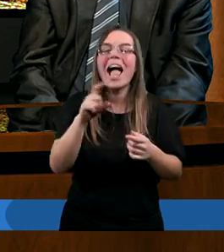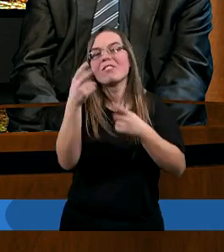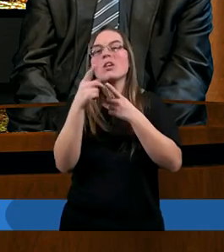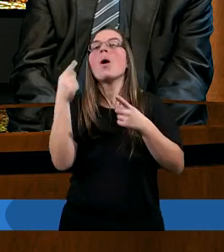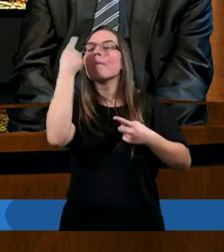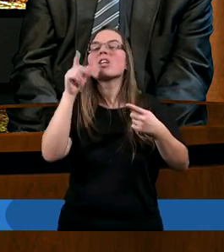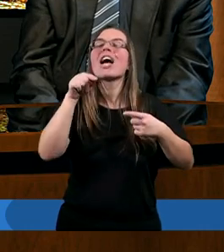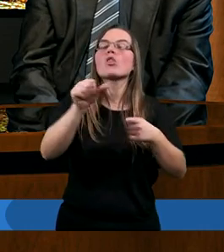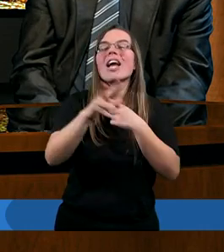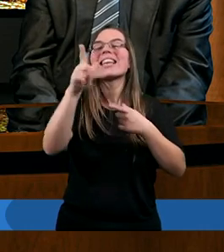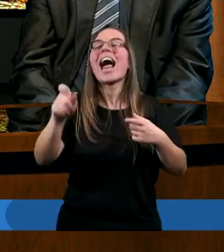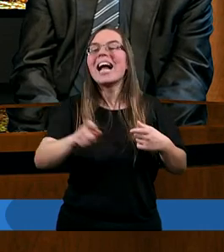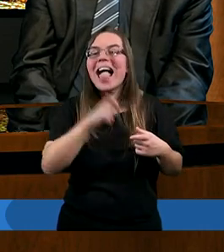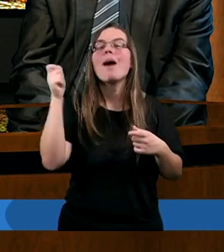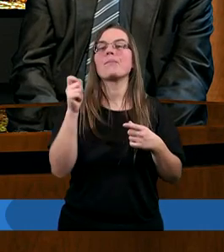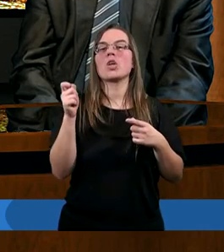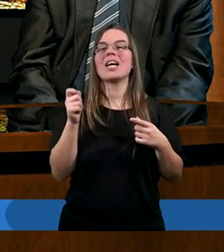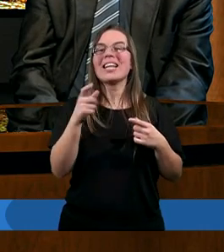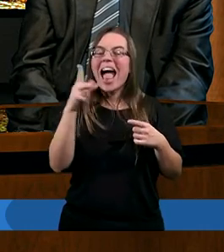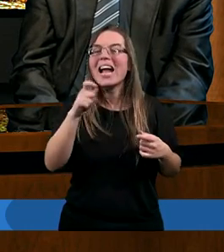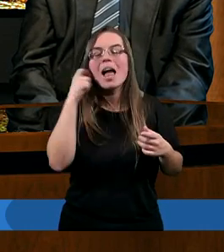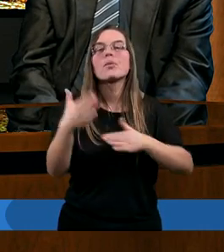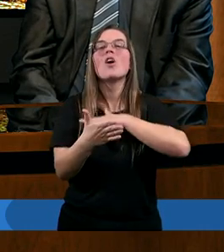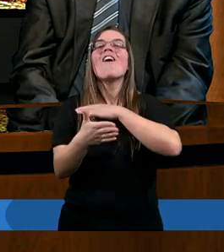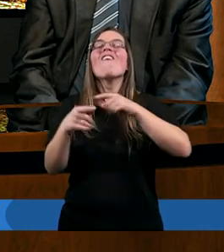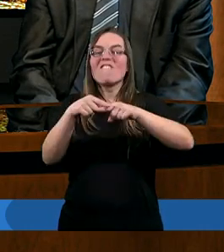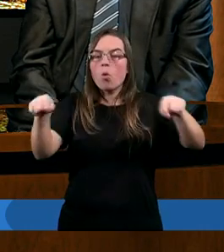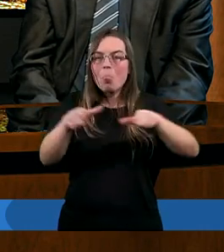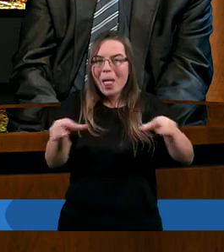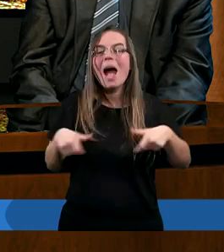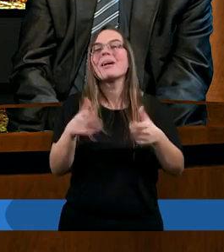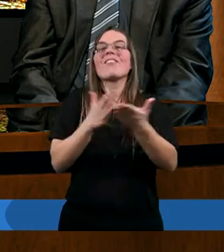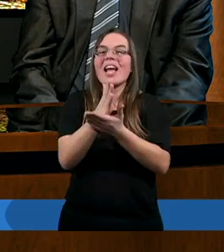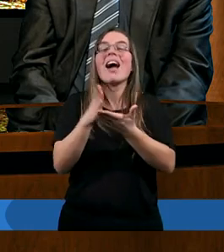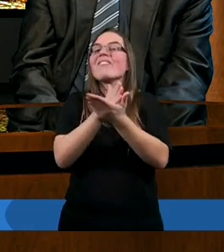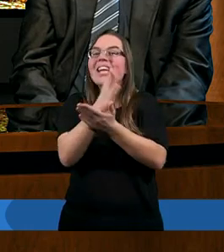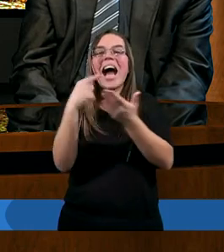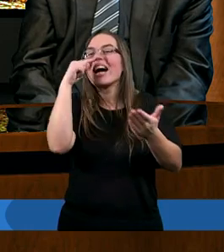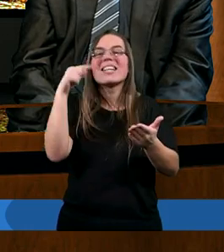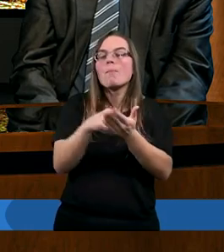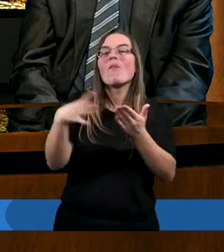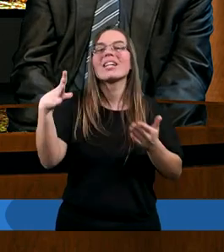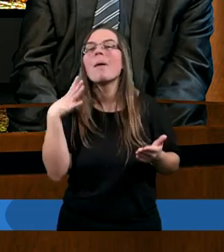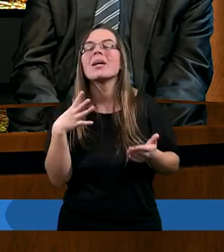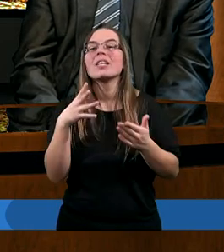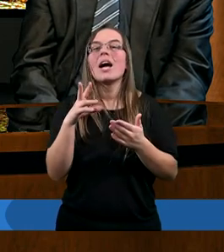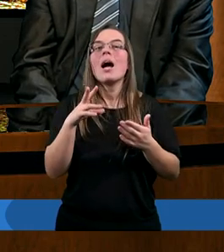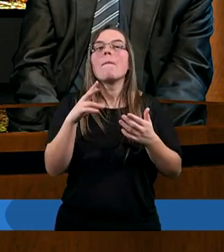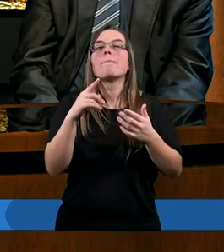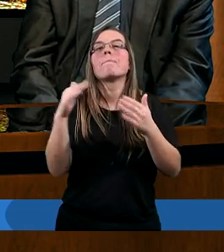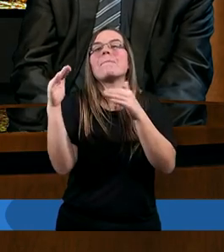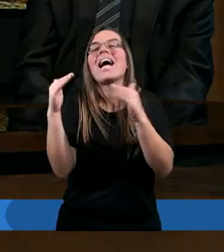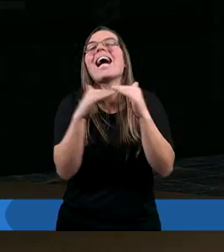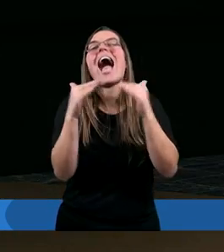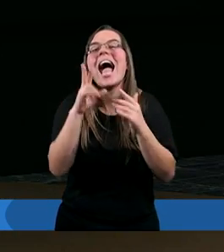Myślę, że to jest najlepsza najlepszy fundament dla wiary wiara nie powinna być reaktywna na